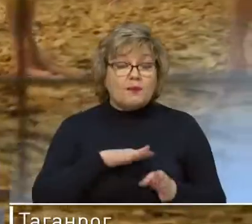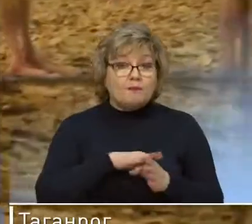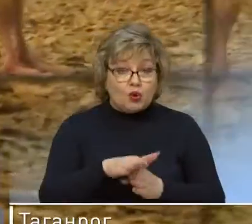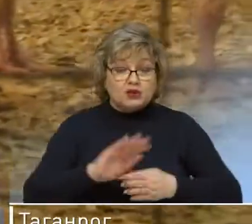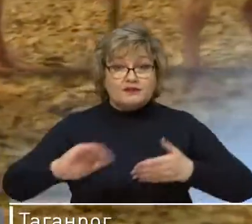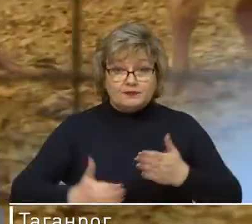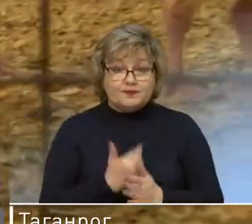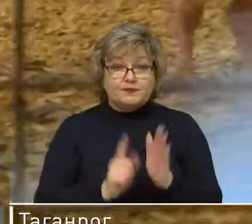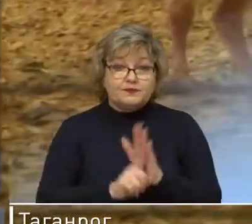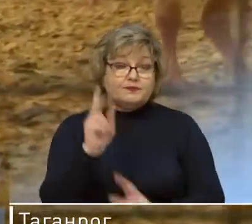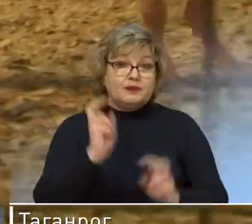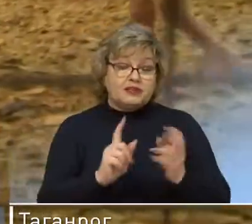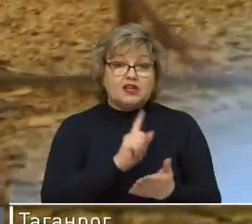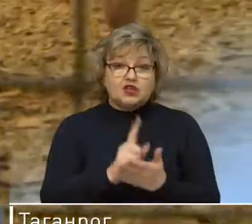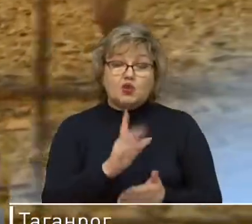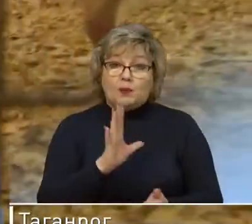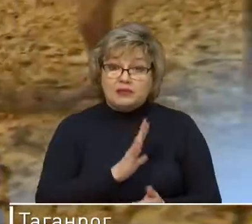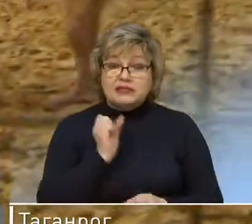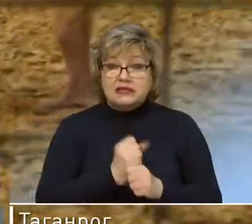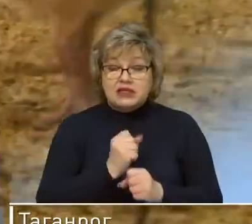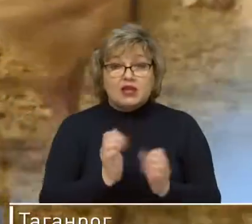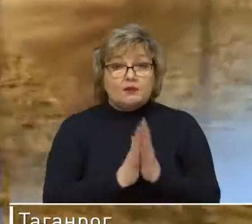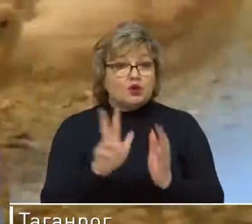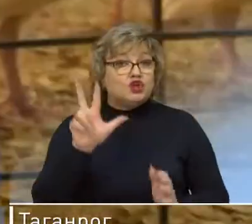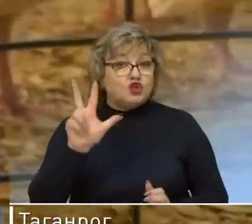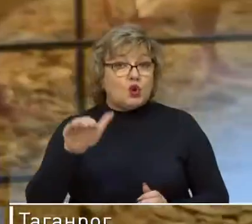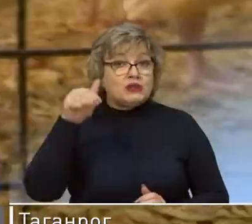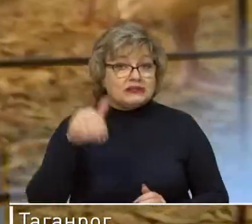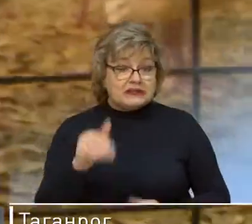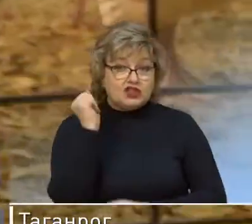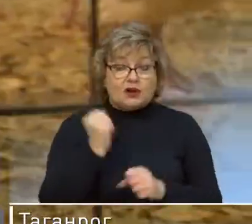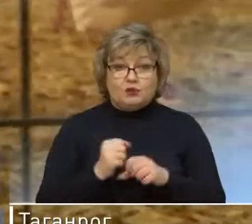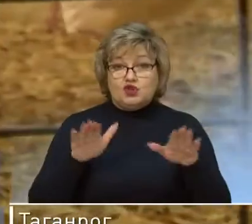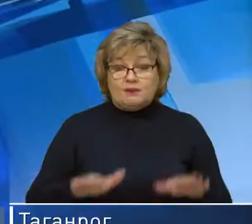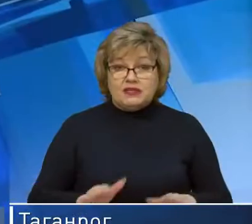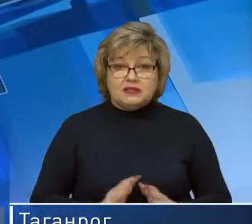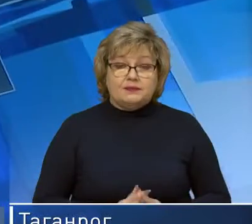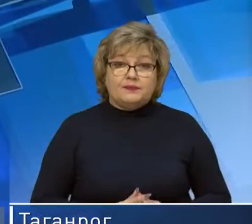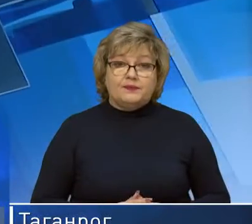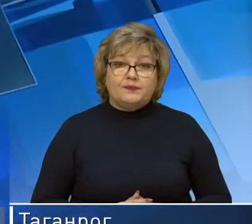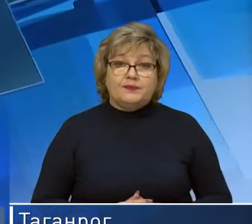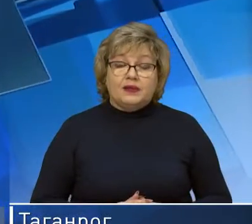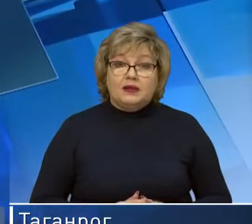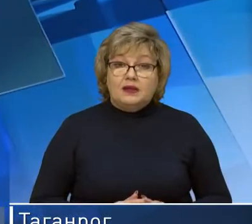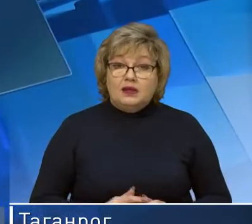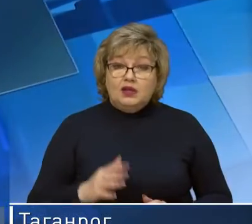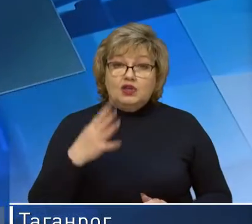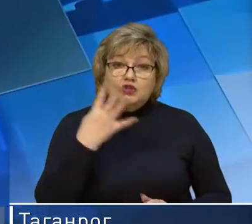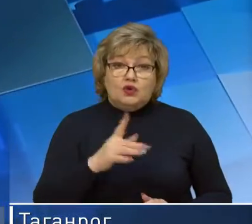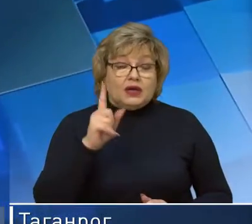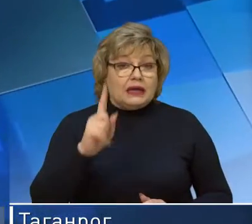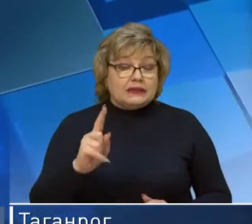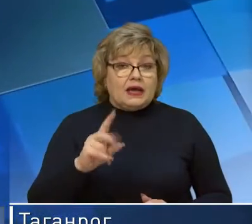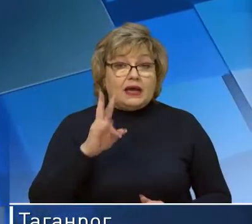перезапуска предприятий должно стать создание более трех тысяч рабочих мест. 41